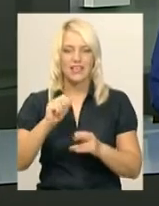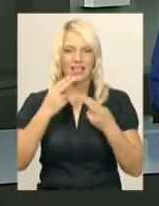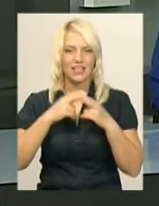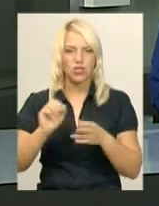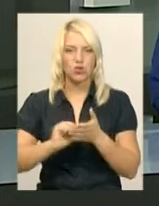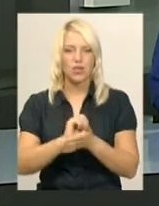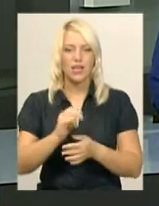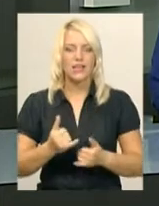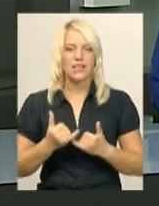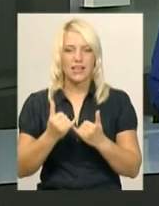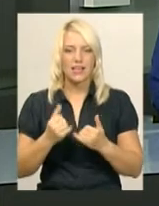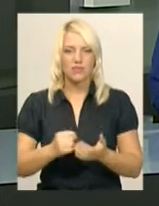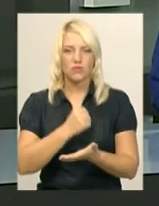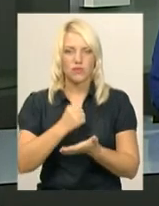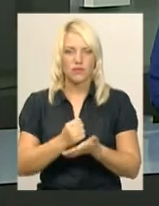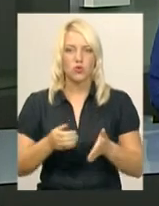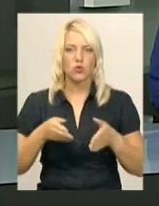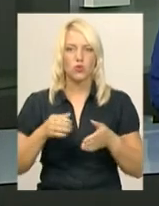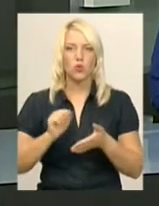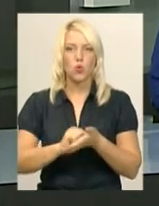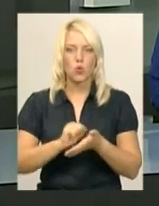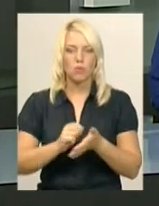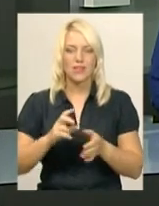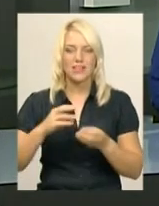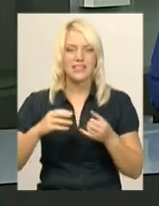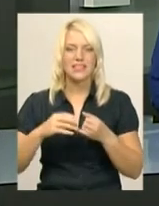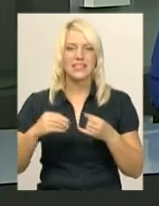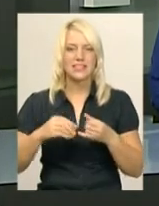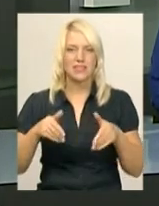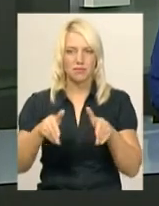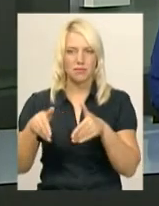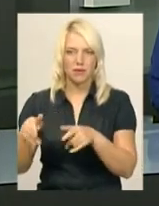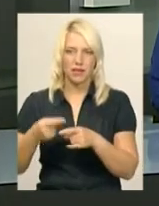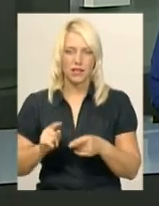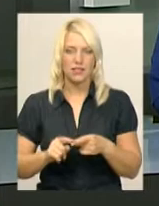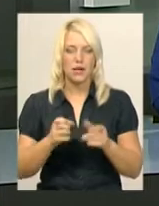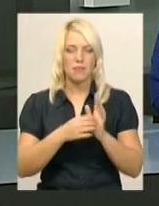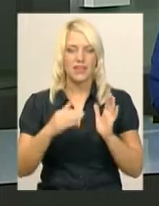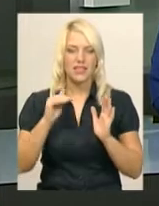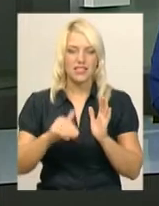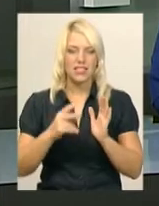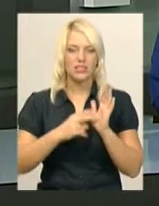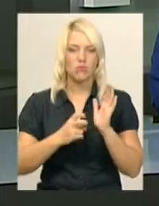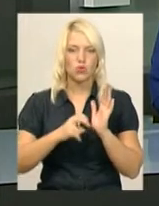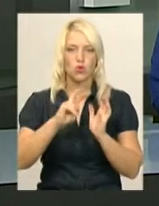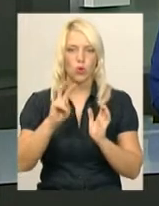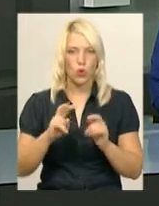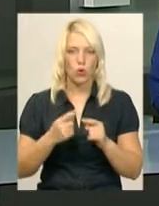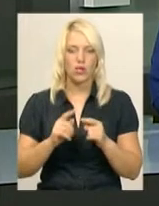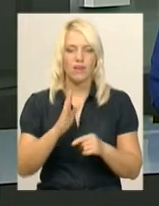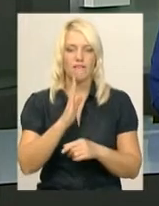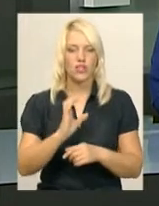ділянки для ведення сільського господарства. Під час отримання частинних грошей, а це 15 тисяч 700 доларів, Віктора